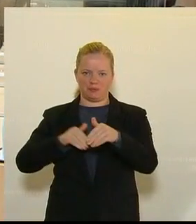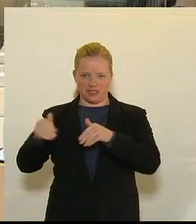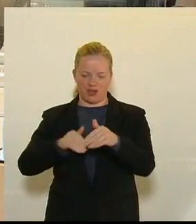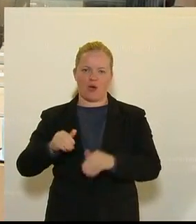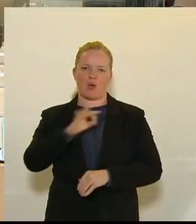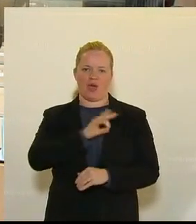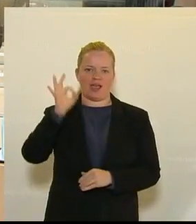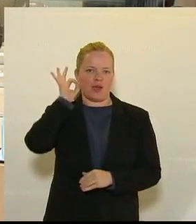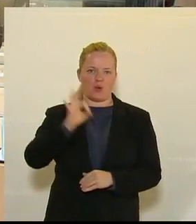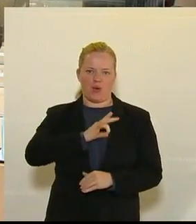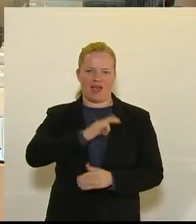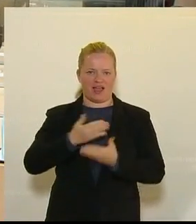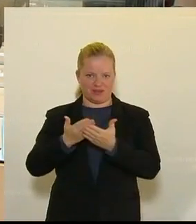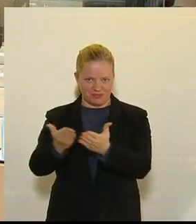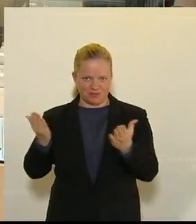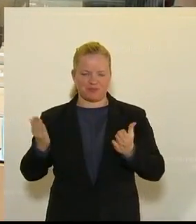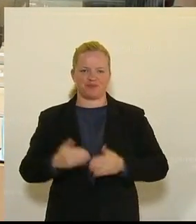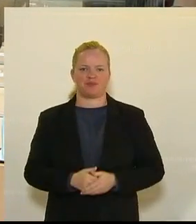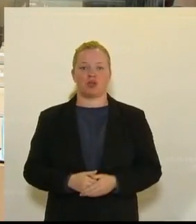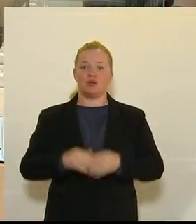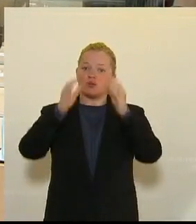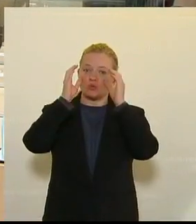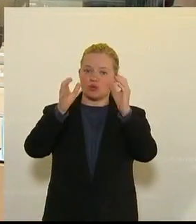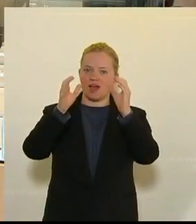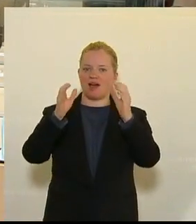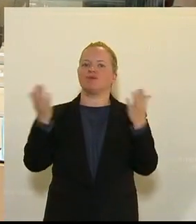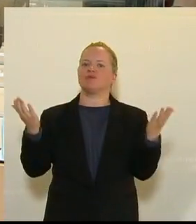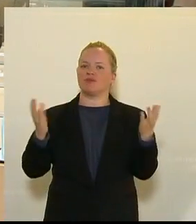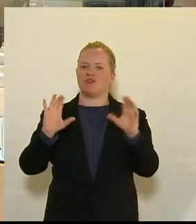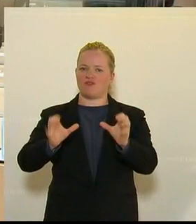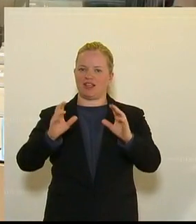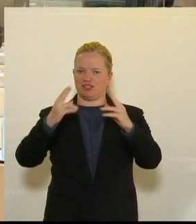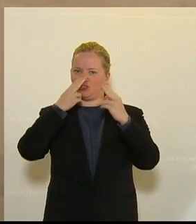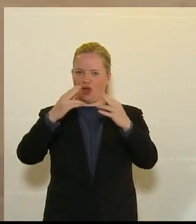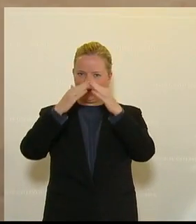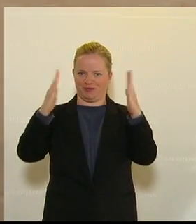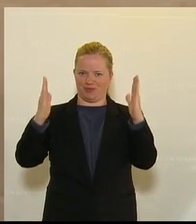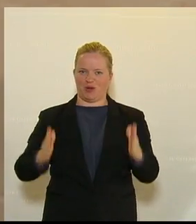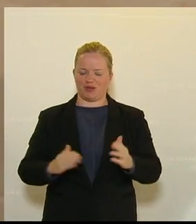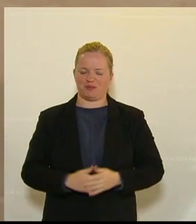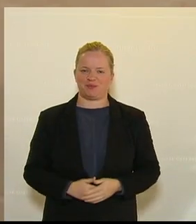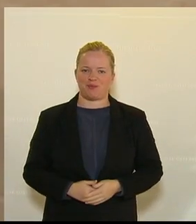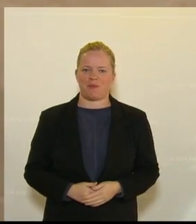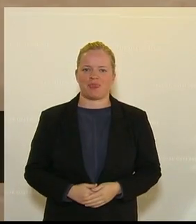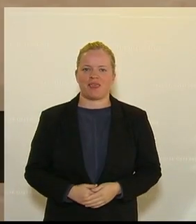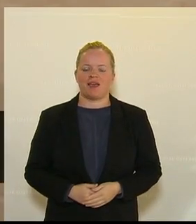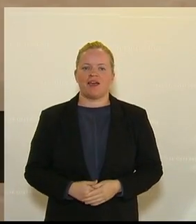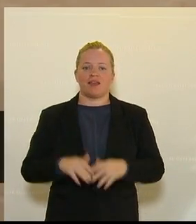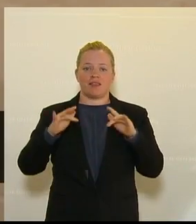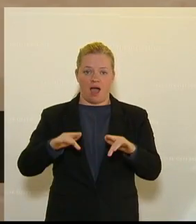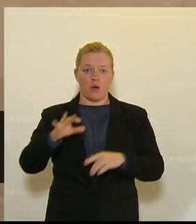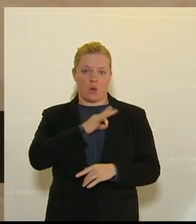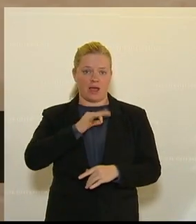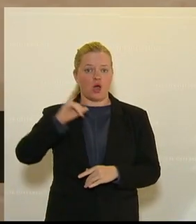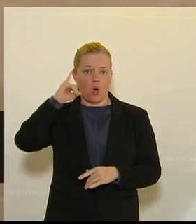Am Wort ist Gerald Hauser, FPÖ. Und Zuseher vor dem Fernsehschirm. Kollege Kopf, die